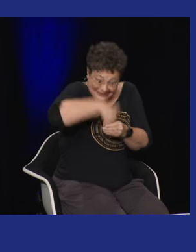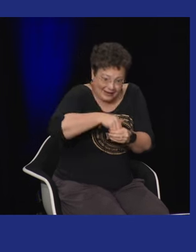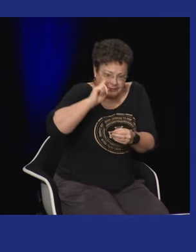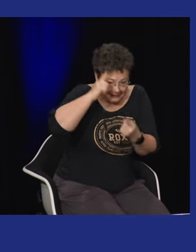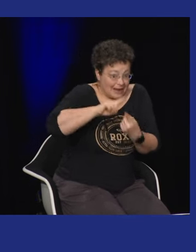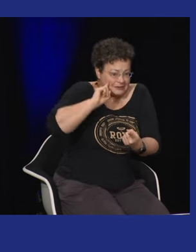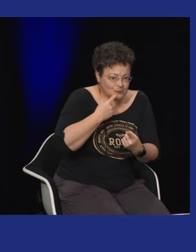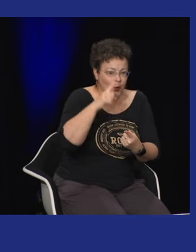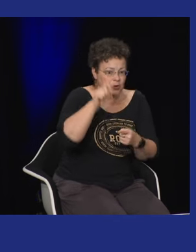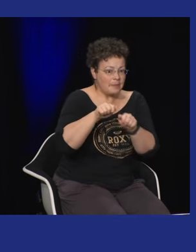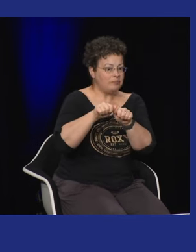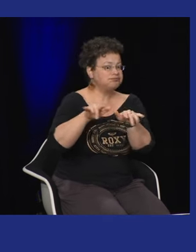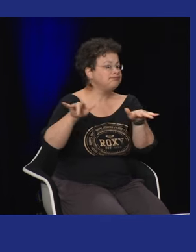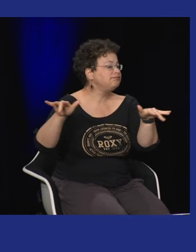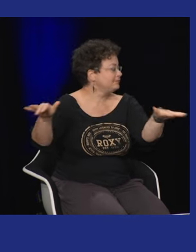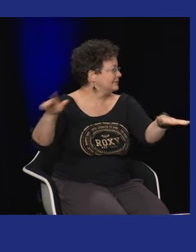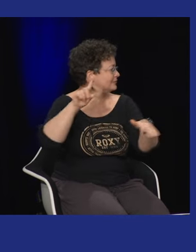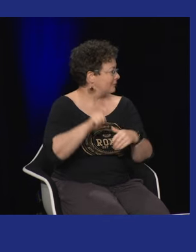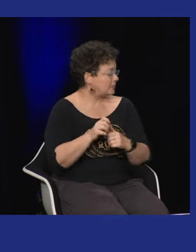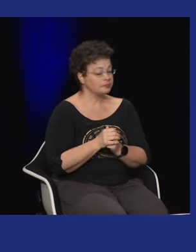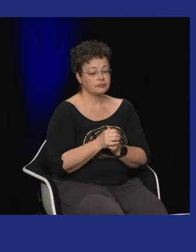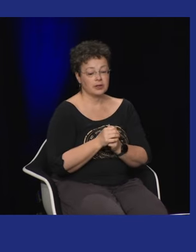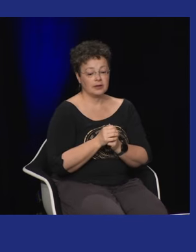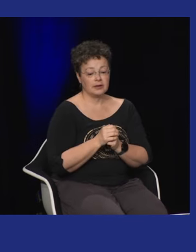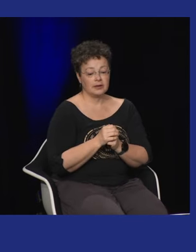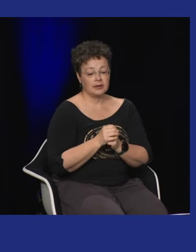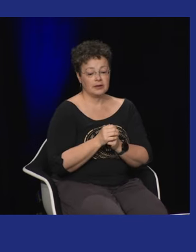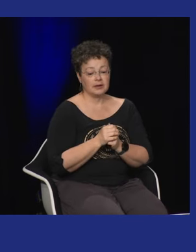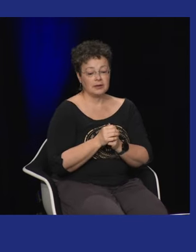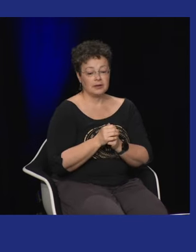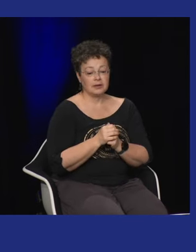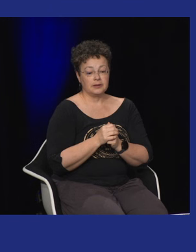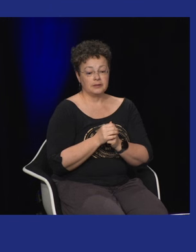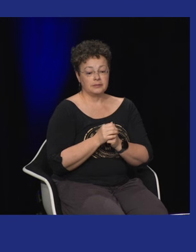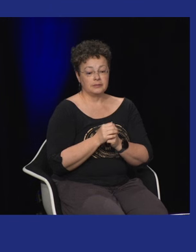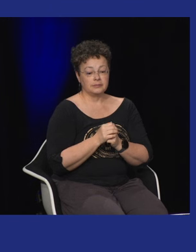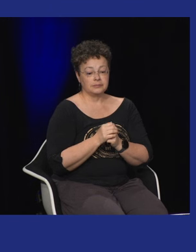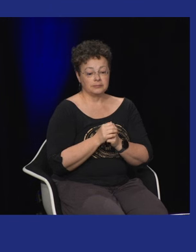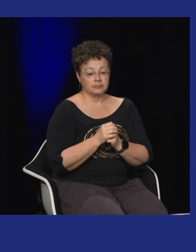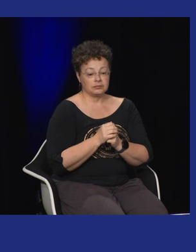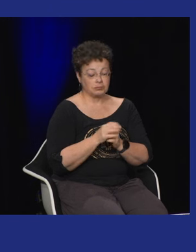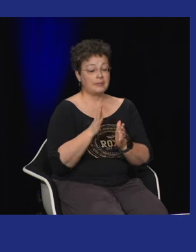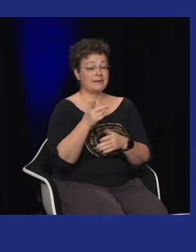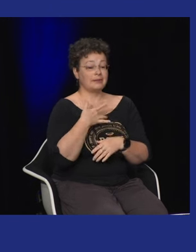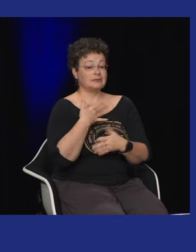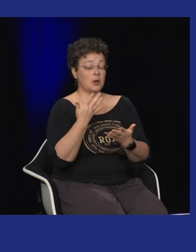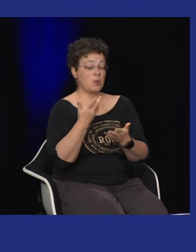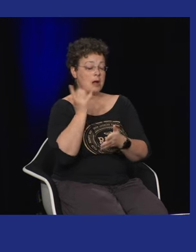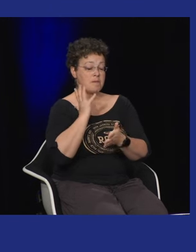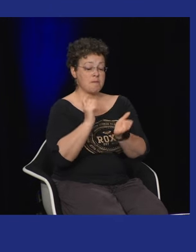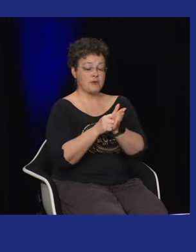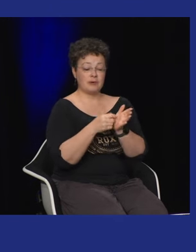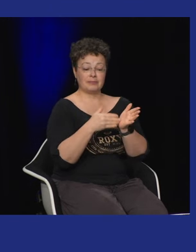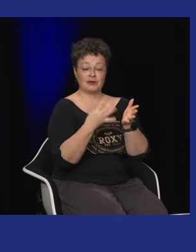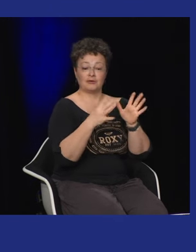en parallèle et donc l'idée c'est vraiment des artistes sourds qui ont participé à ces